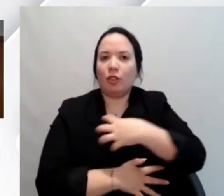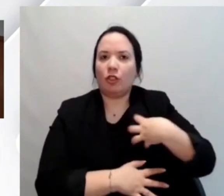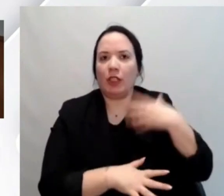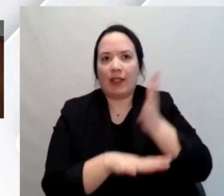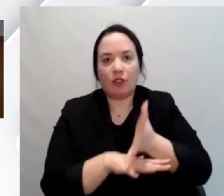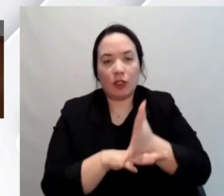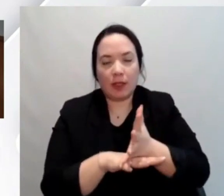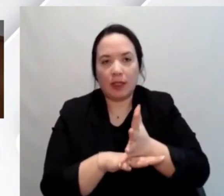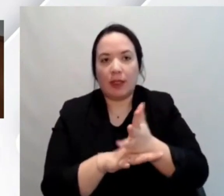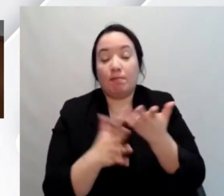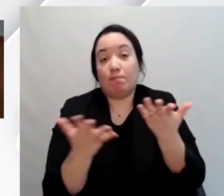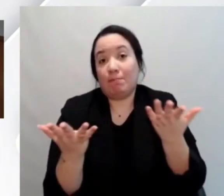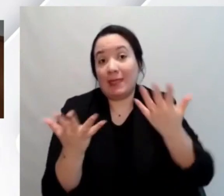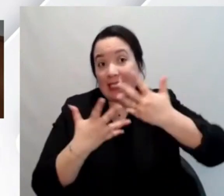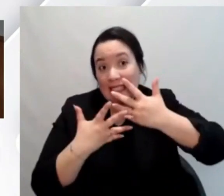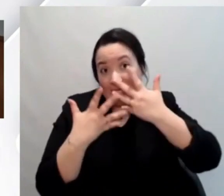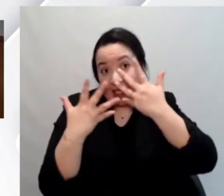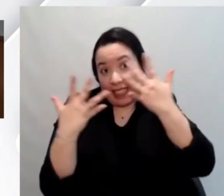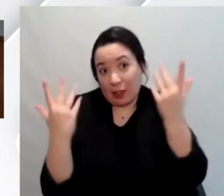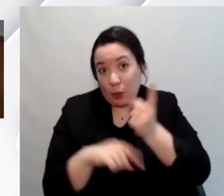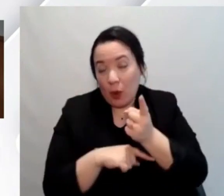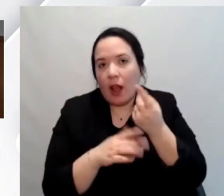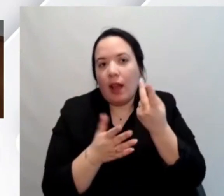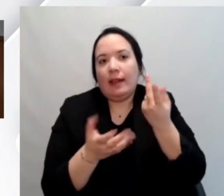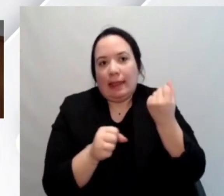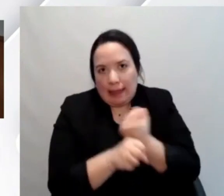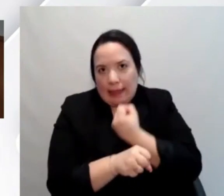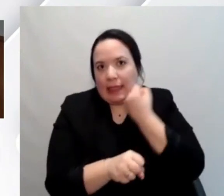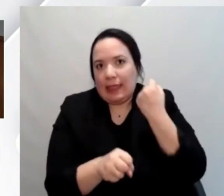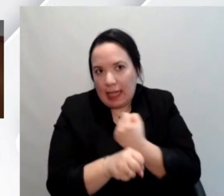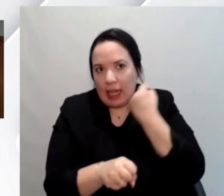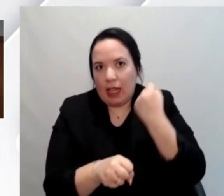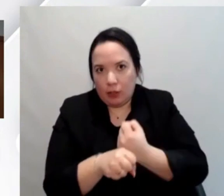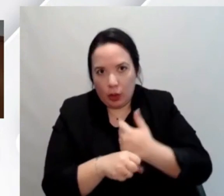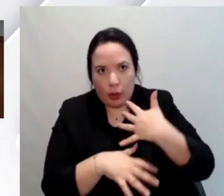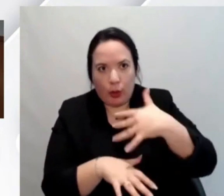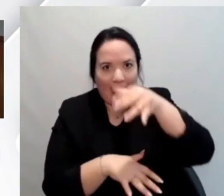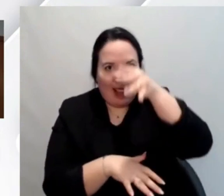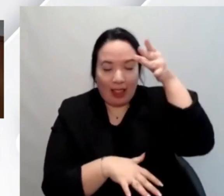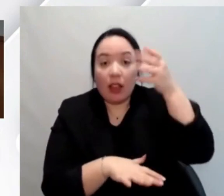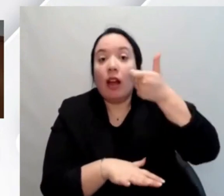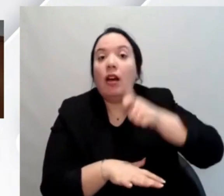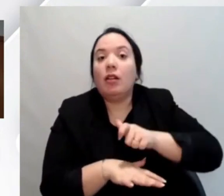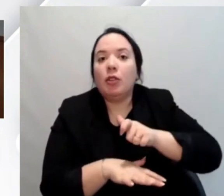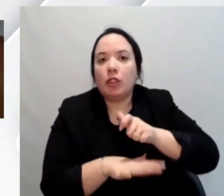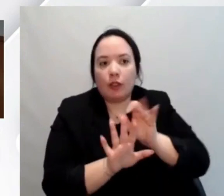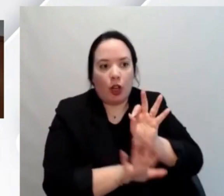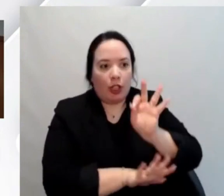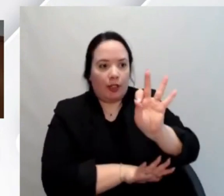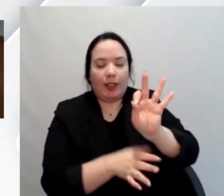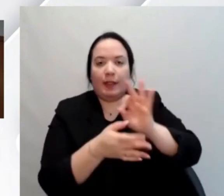'accessibilità è chiaro questo è un lavoro importante perché essere un punto di